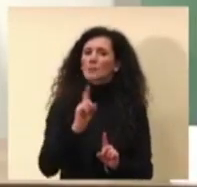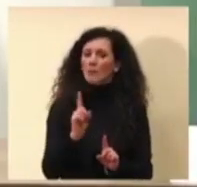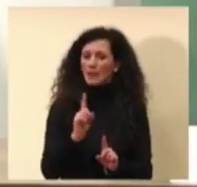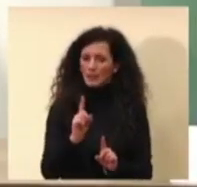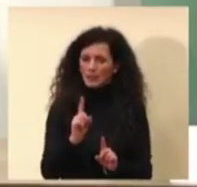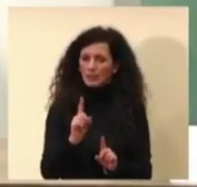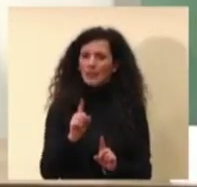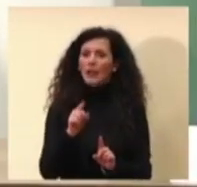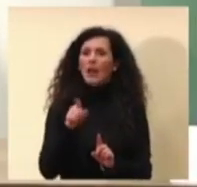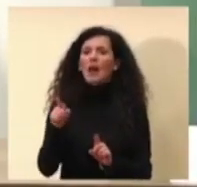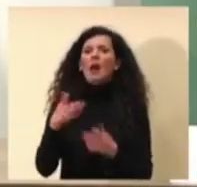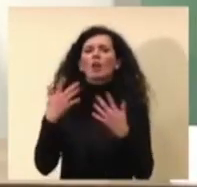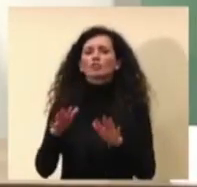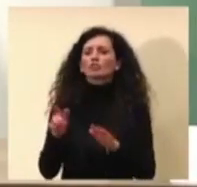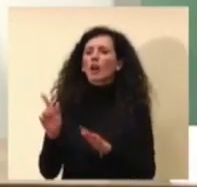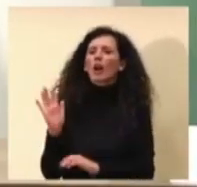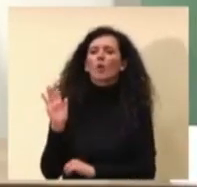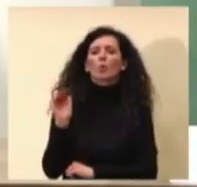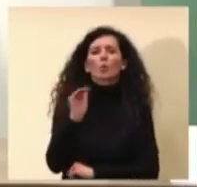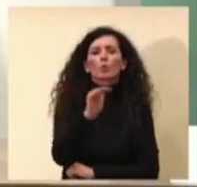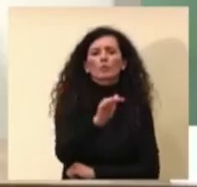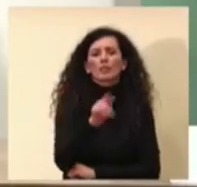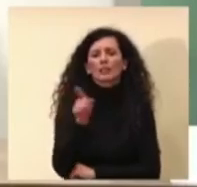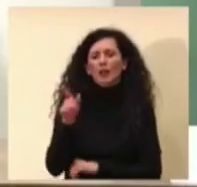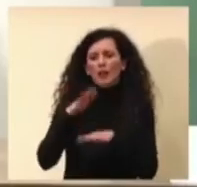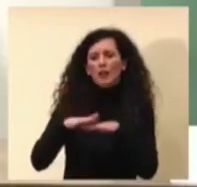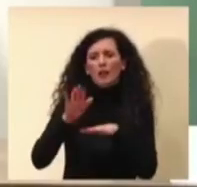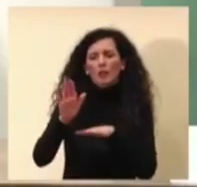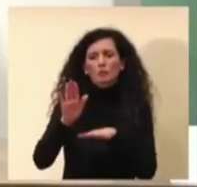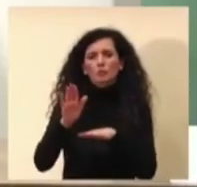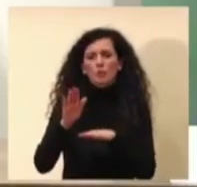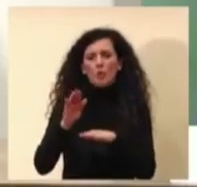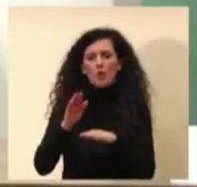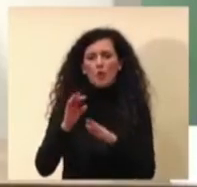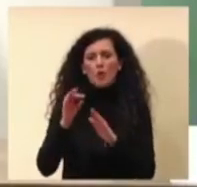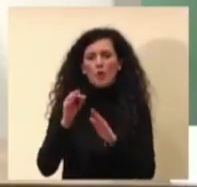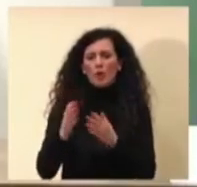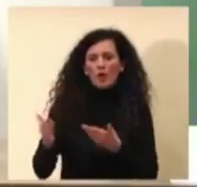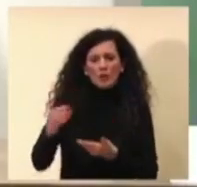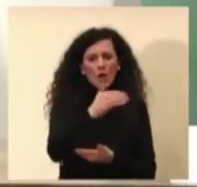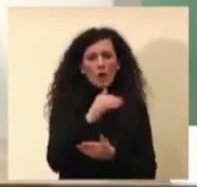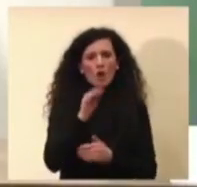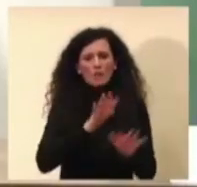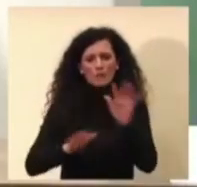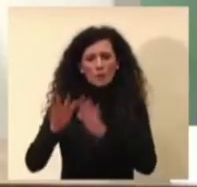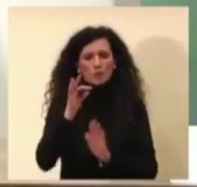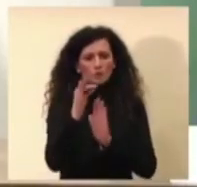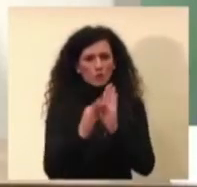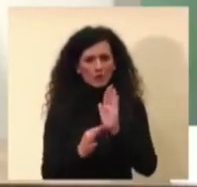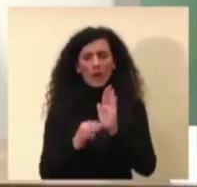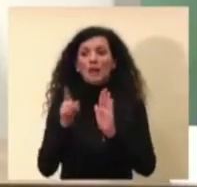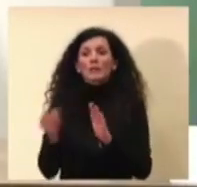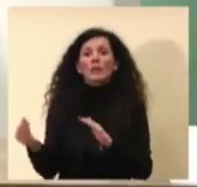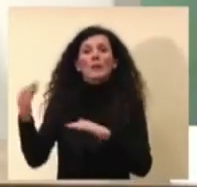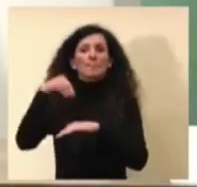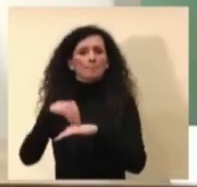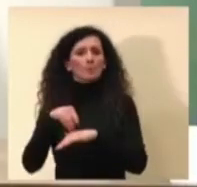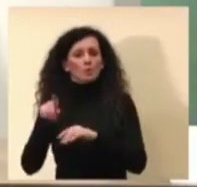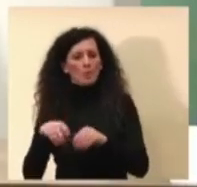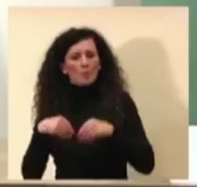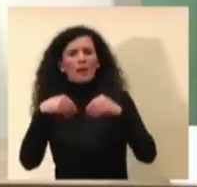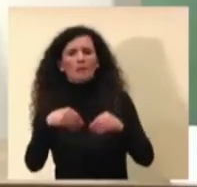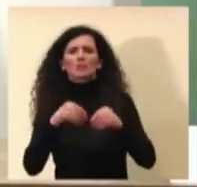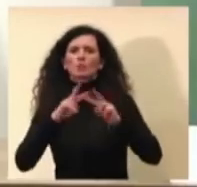aggiuntivo all'attività rutinaria che viene garantita hanno il loro dato se ritengono opportuno illustrare come l'hanno